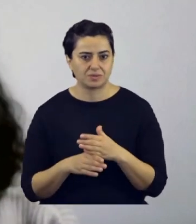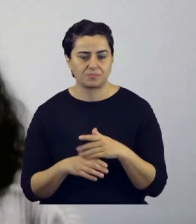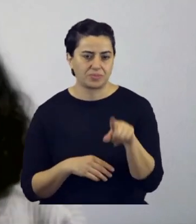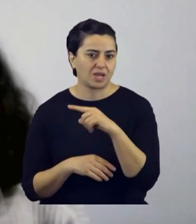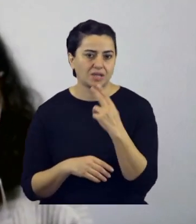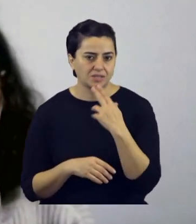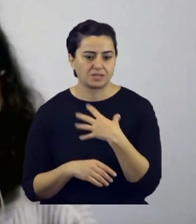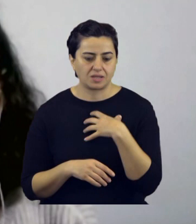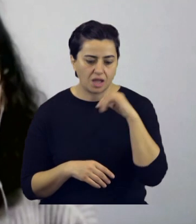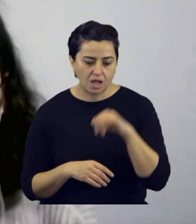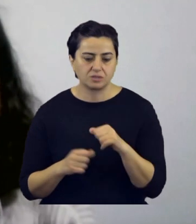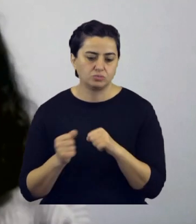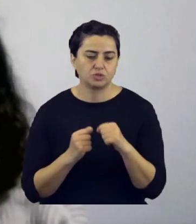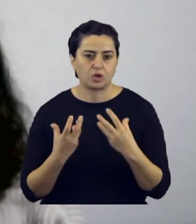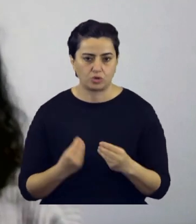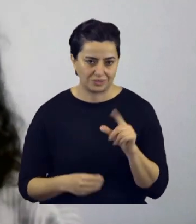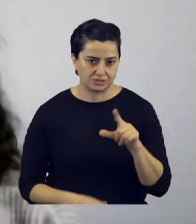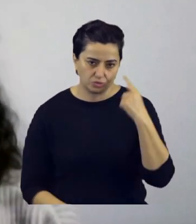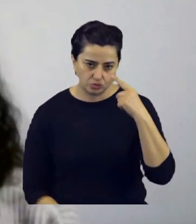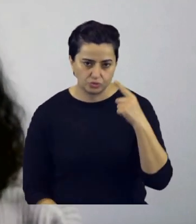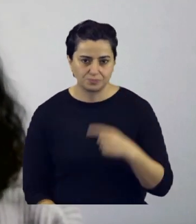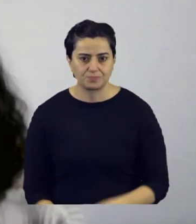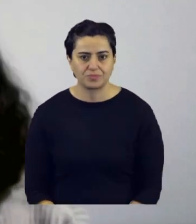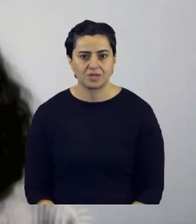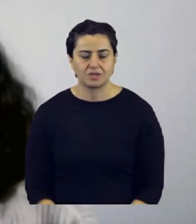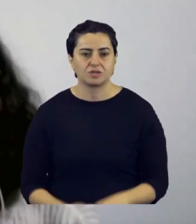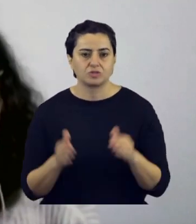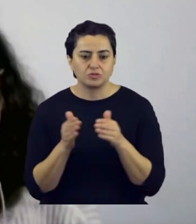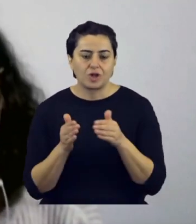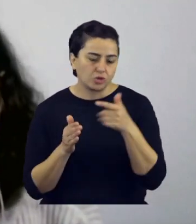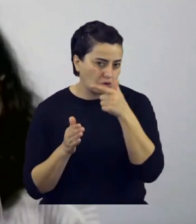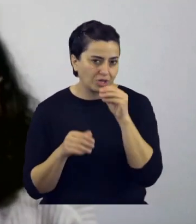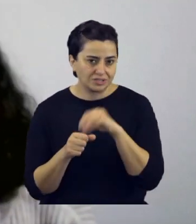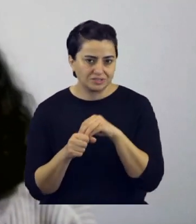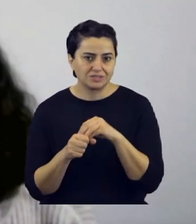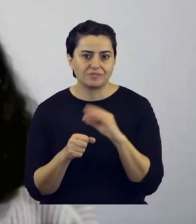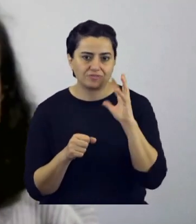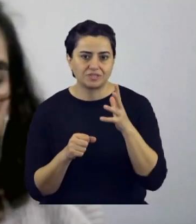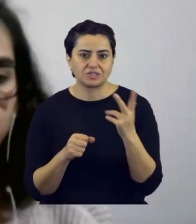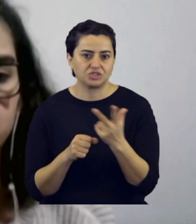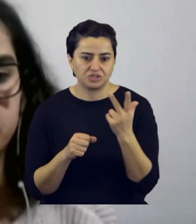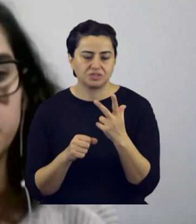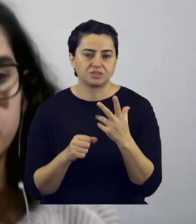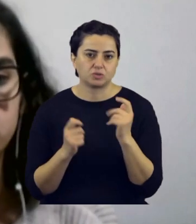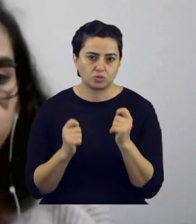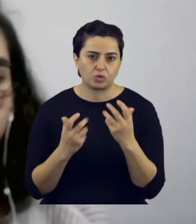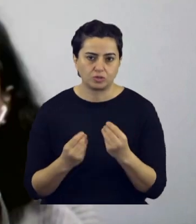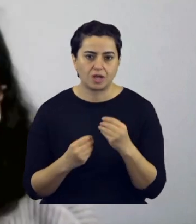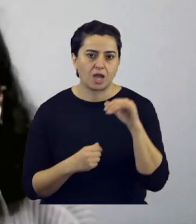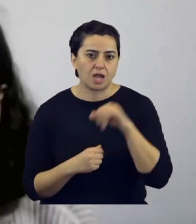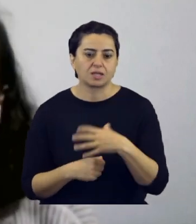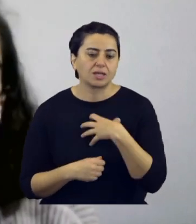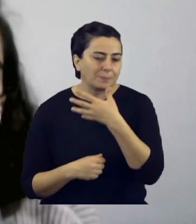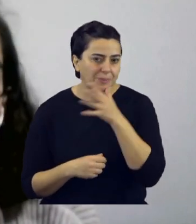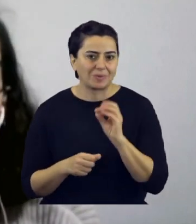her kadın kendi hakkını savunabilmeli diye düşünüyorum. Ne yazık ki küçük köylerde çok fazla şiddete maruz kalıyorlar. Ama